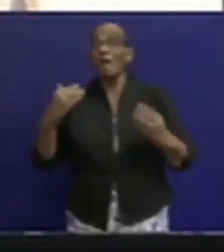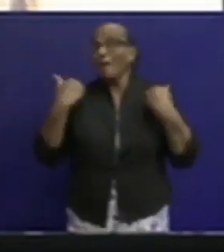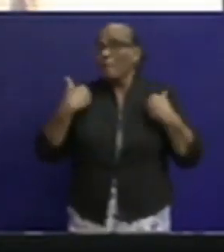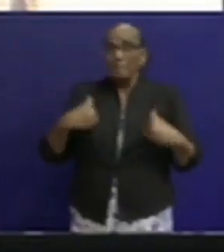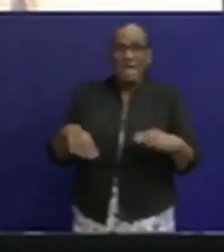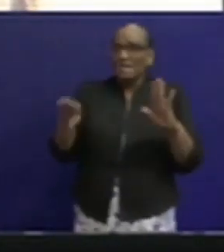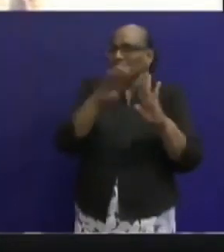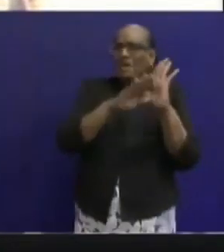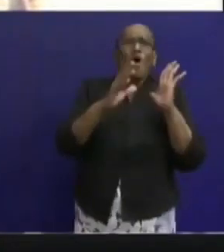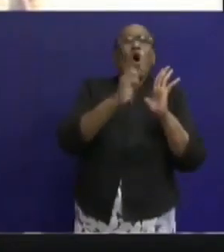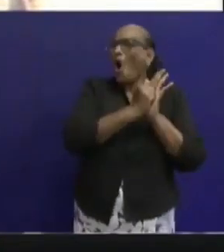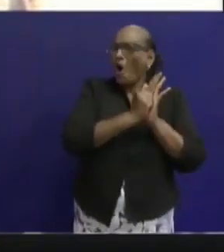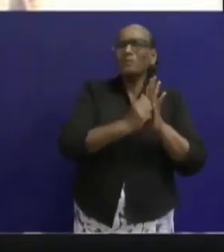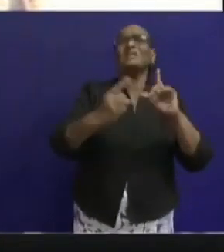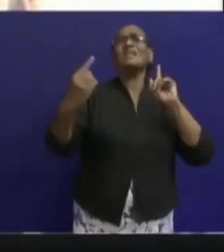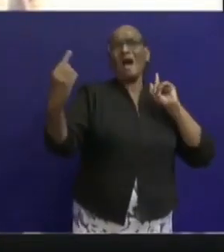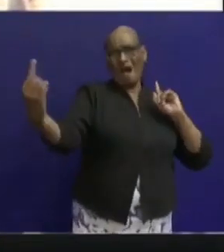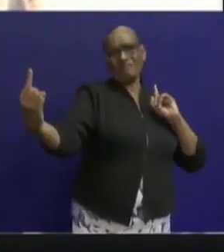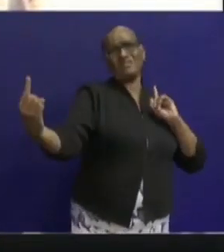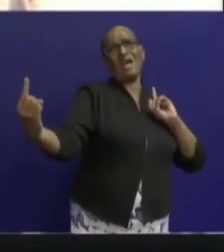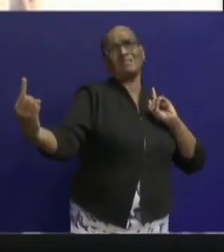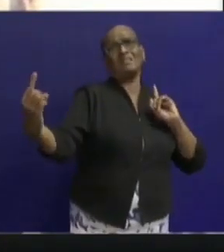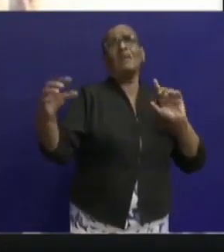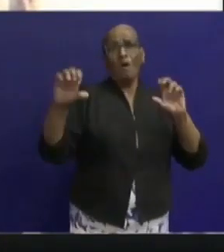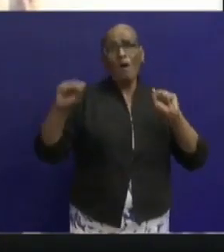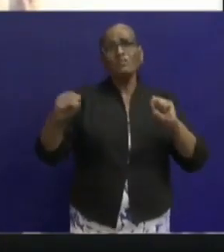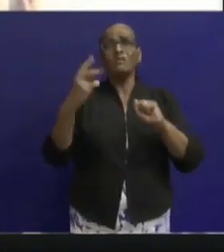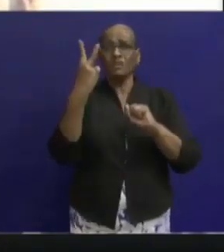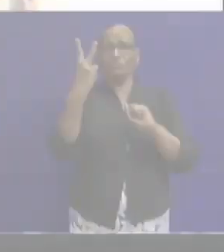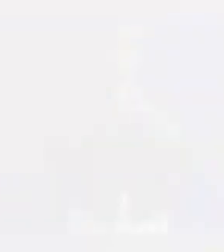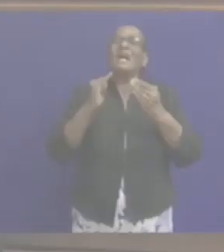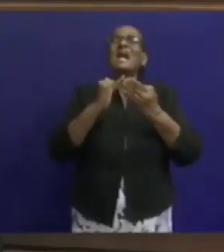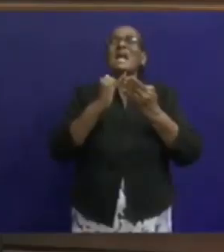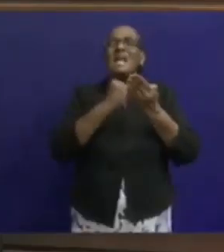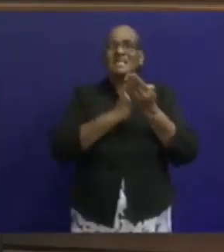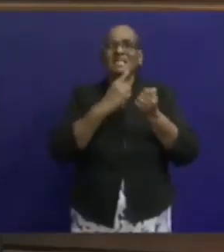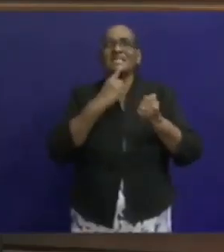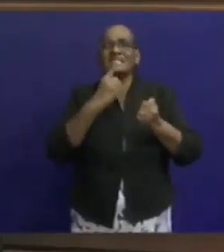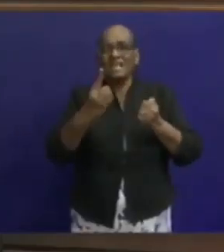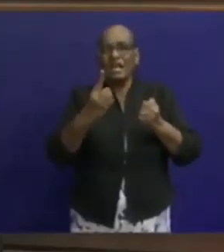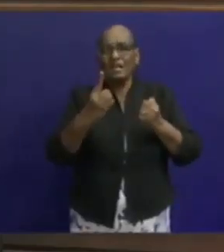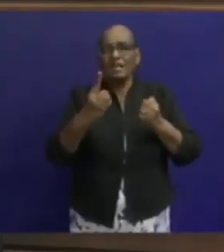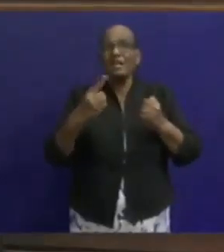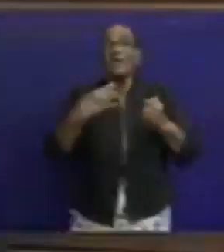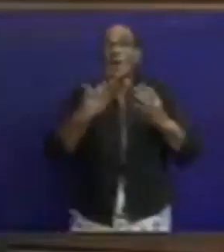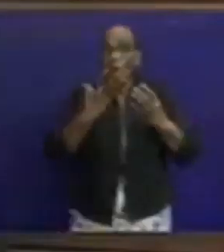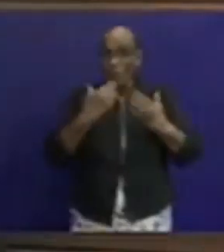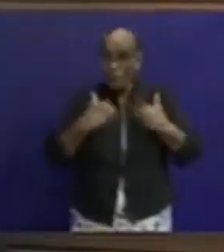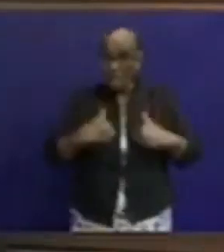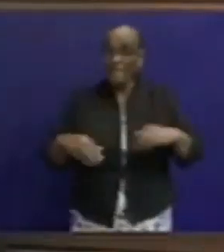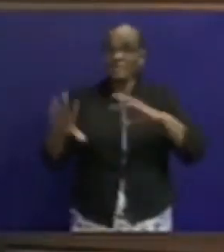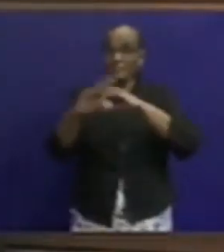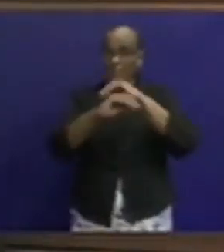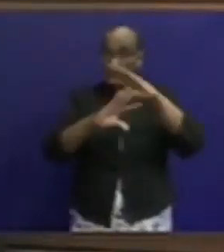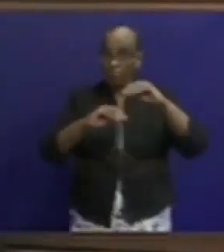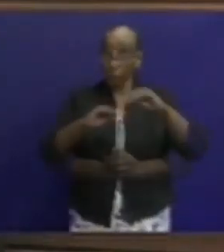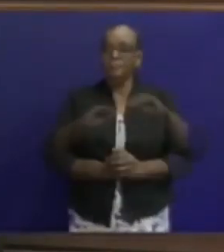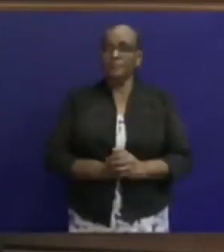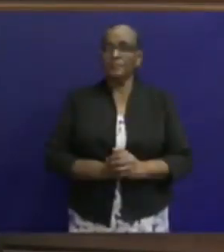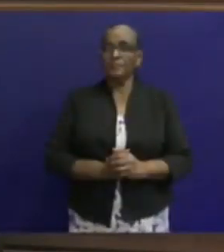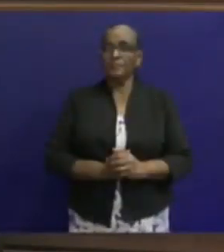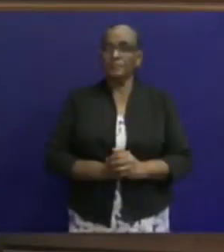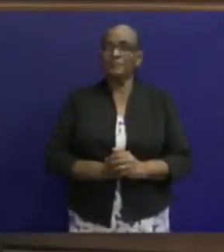niet houden aan de distance, aan de afstand van twee meter. Ik wil praten met de mensen die in quarantaine zijn.